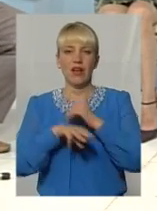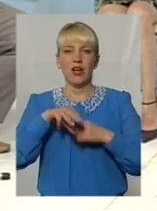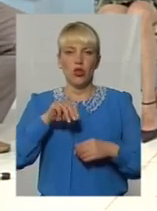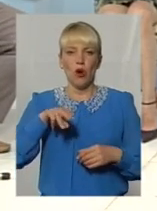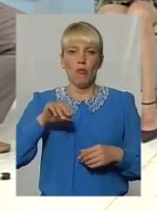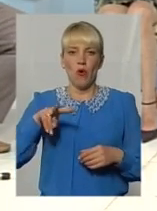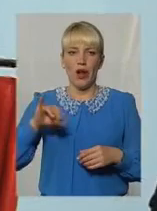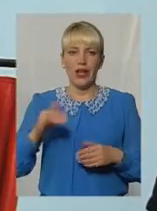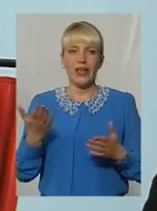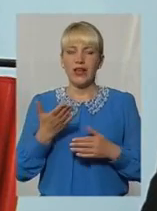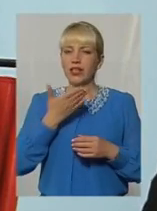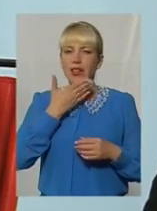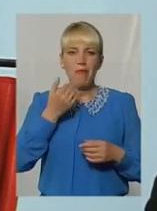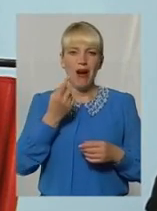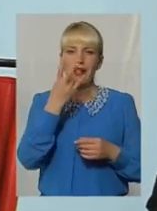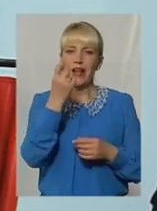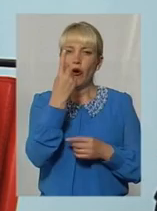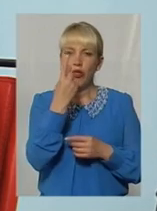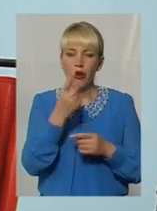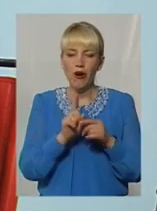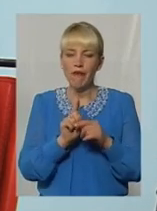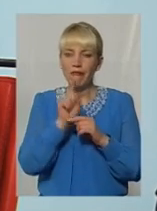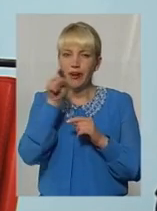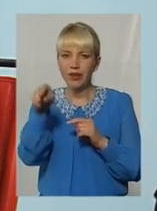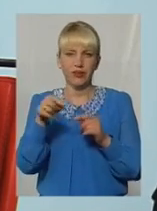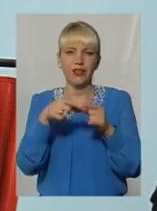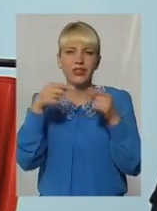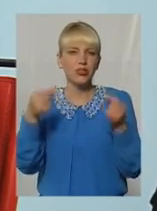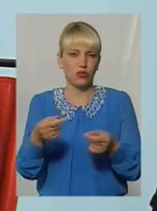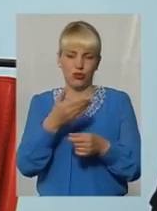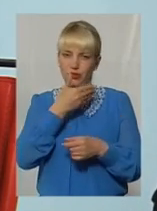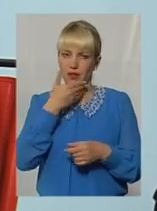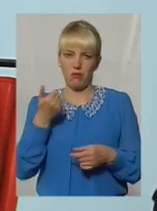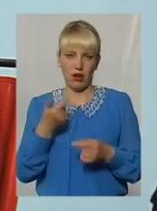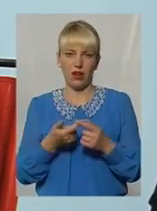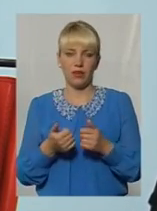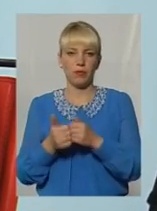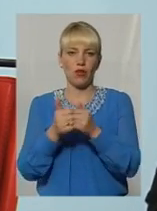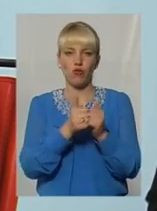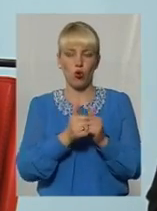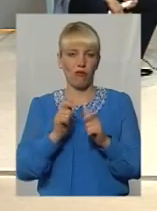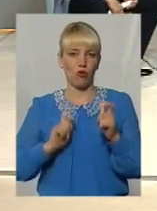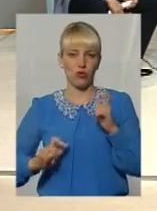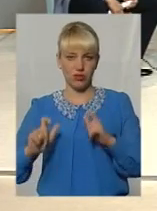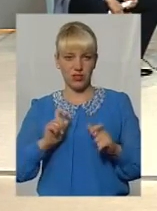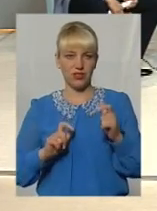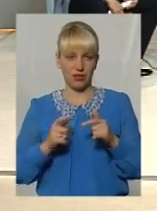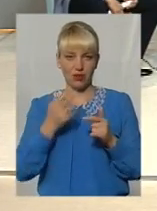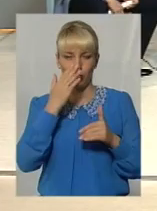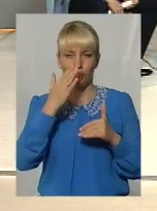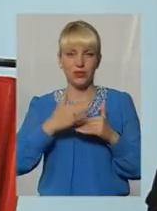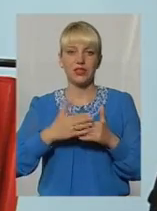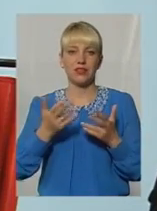не випустили жодного листочка. Є такі, на жаль, якби знали. полу університету не так далеко, так? Так,